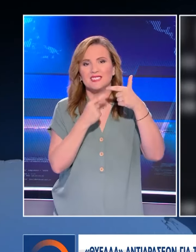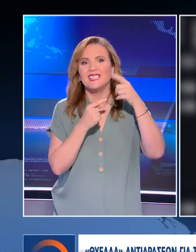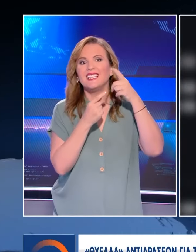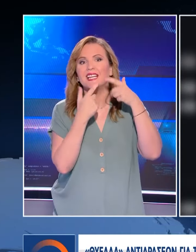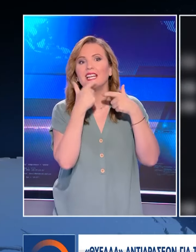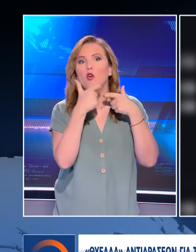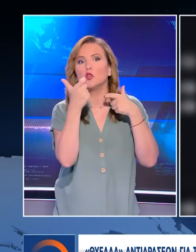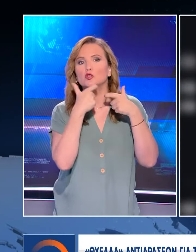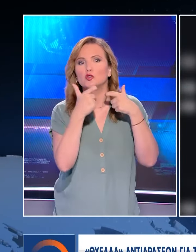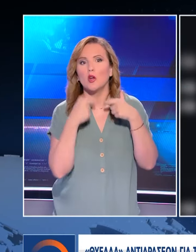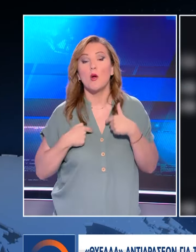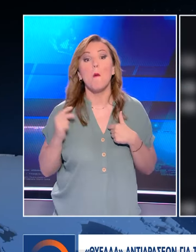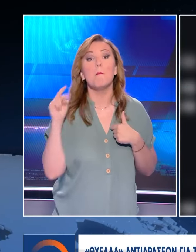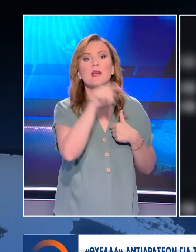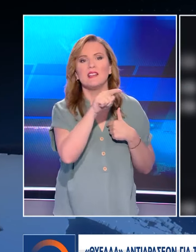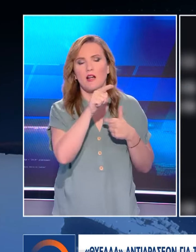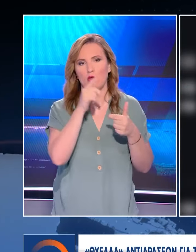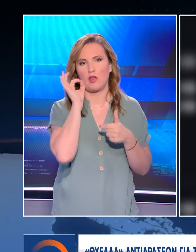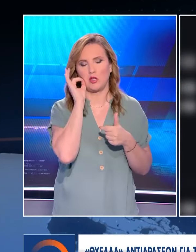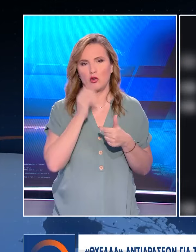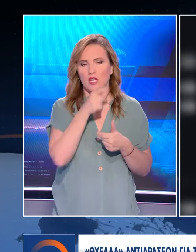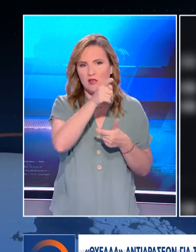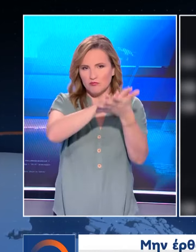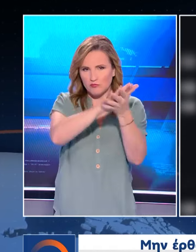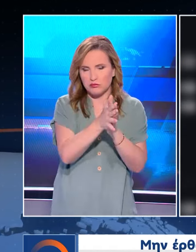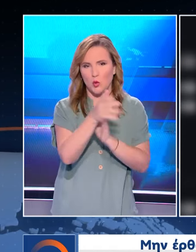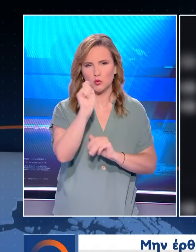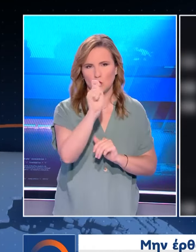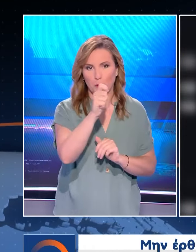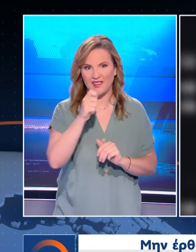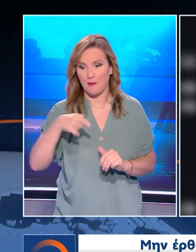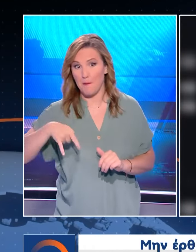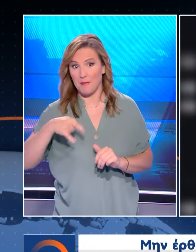Μην έρθω Θεσσαλονίκη και σε τελειώσω σκουπίδι.